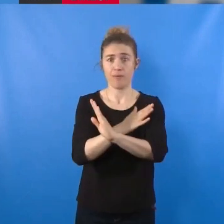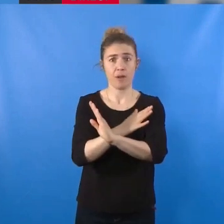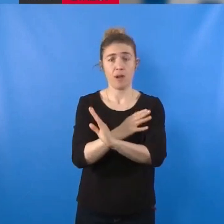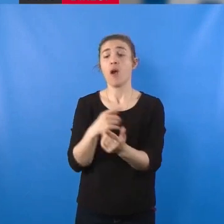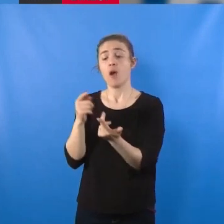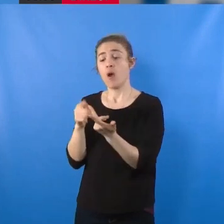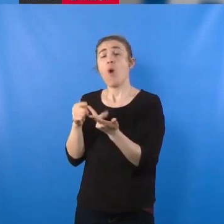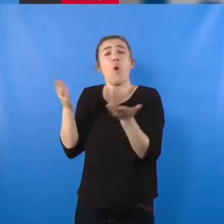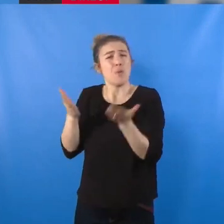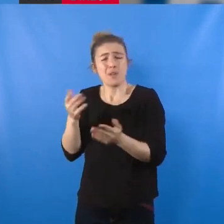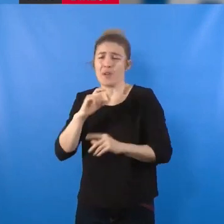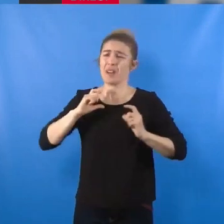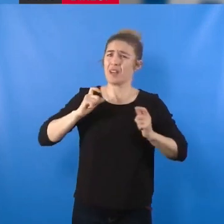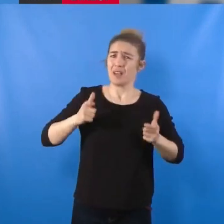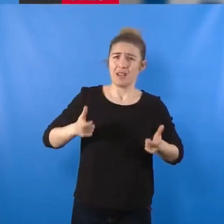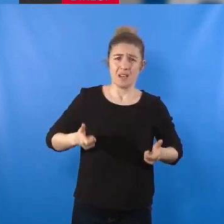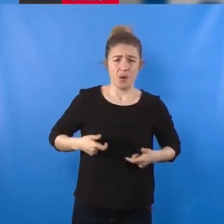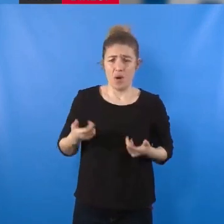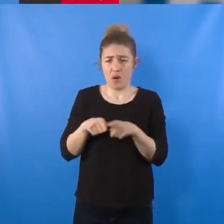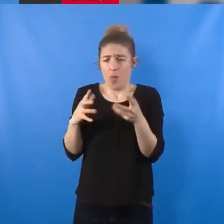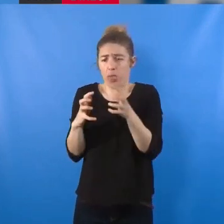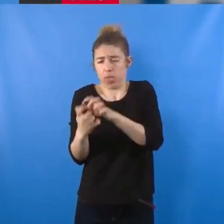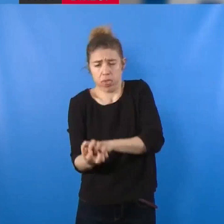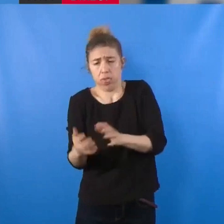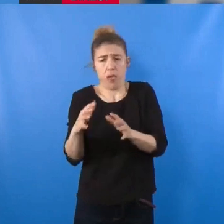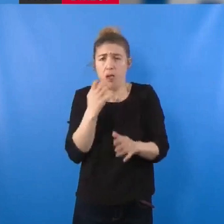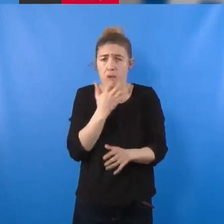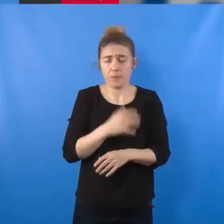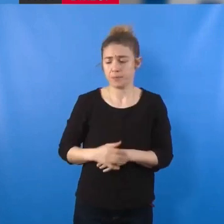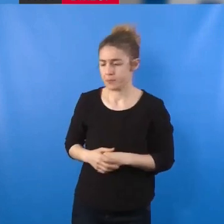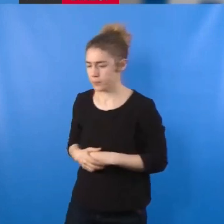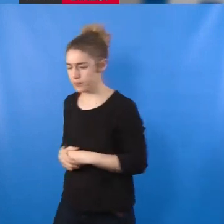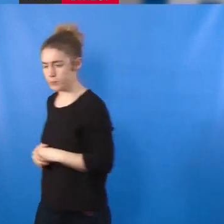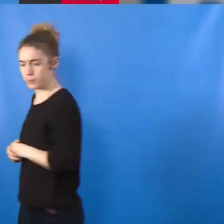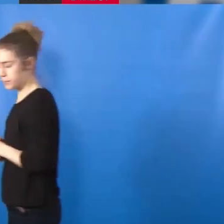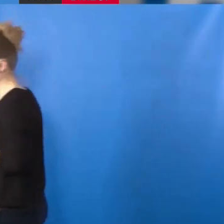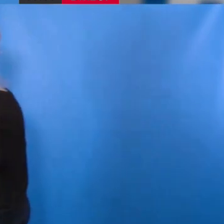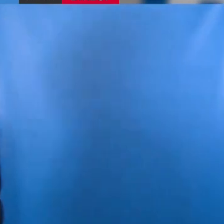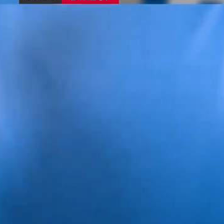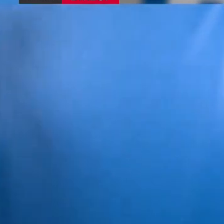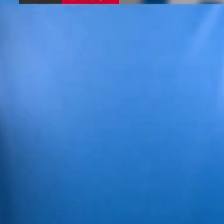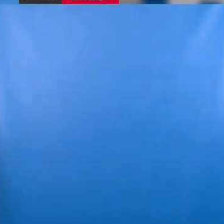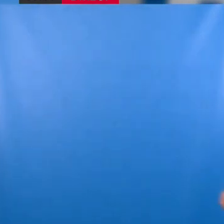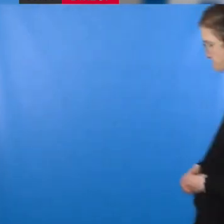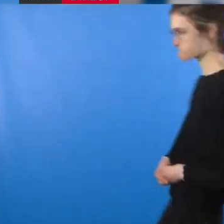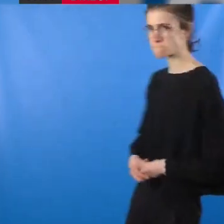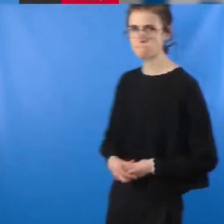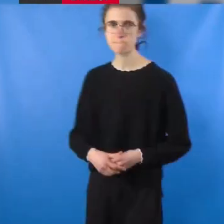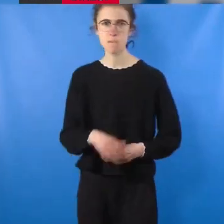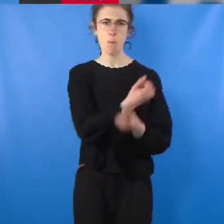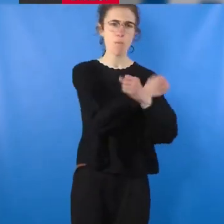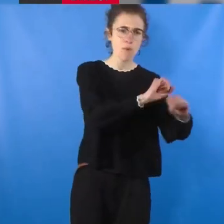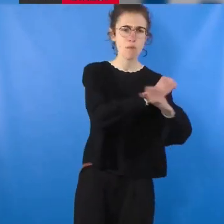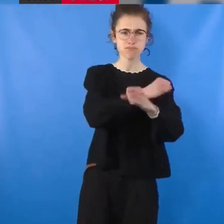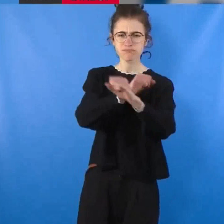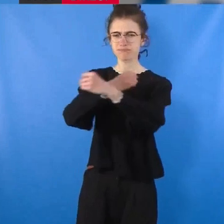hôpitaux, les écoles sont des amas de ruines. Les bombes et la mort sont partout, amplifiant la détresse